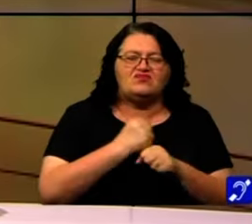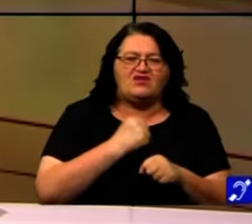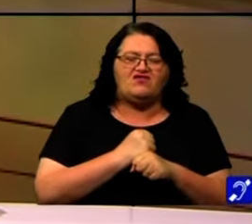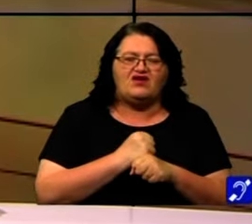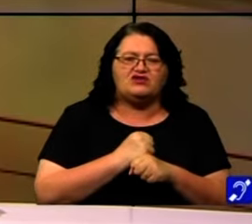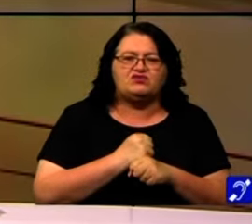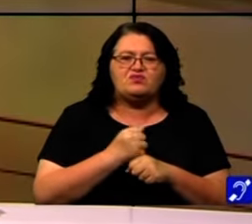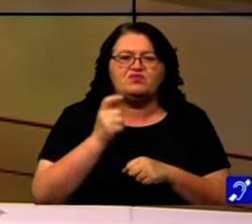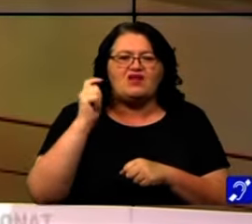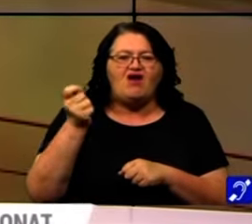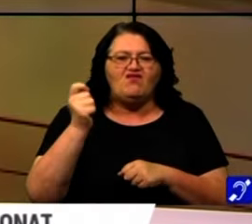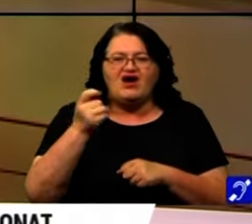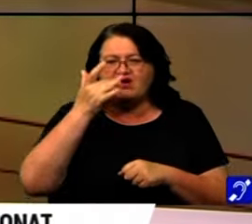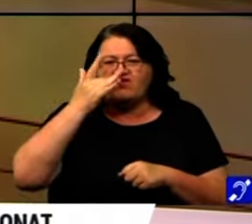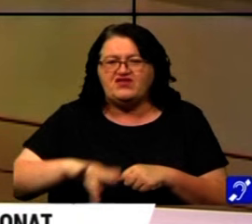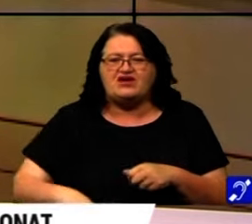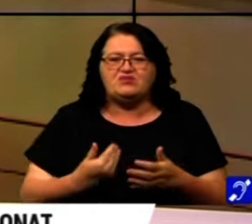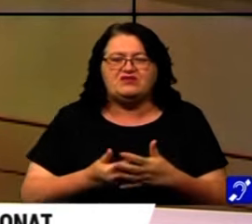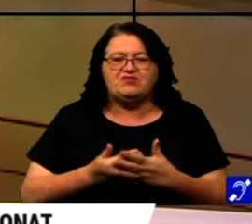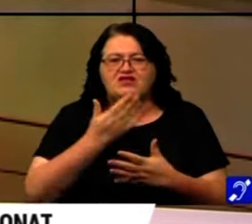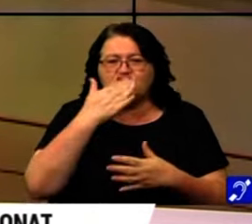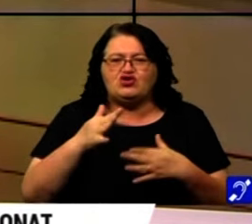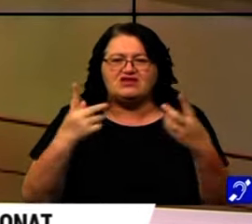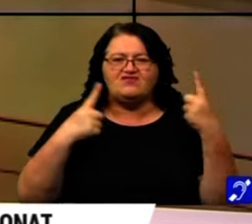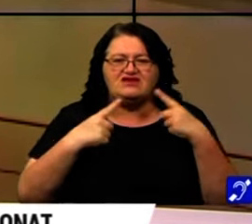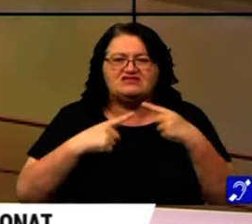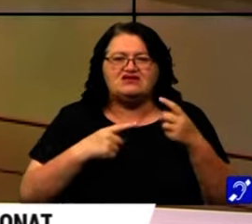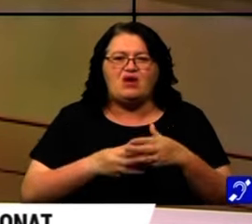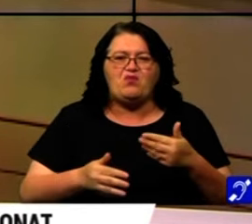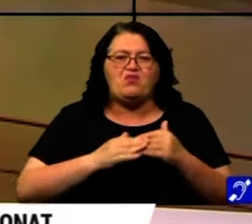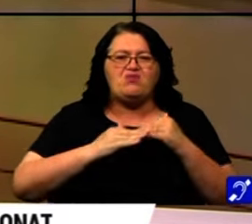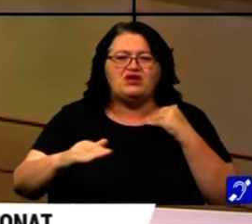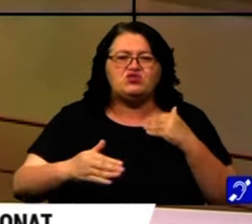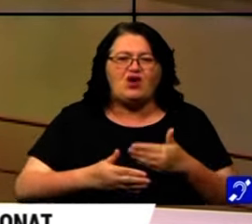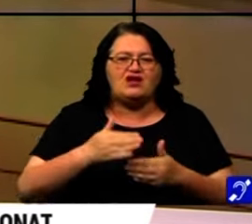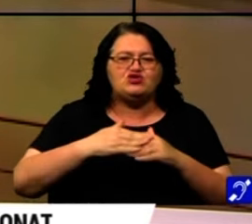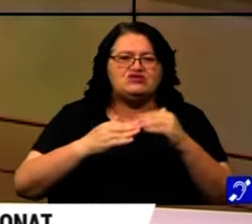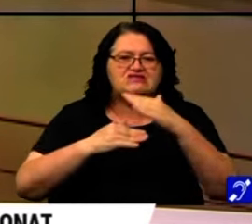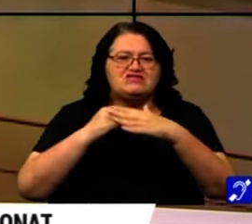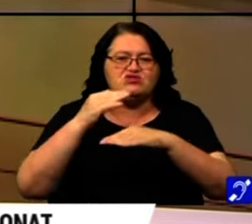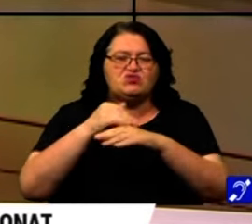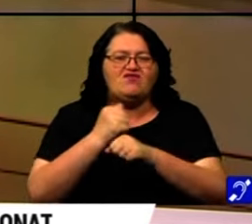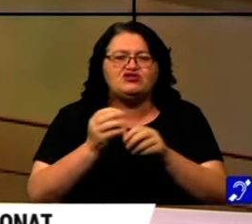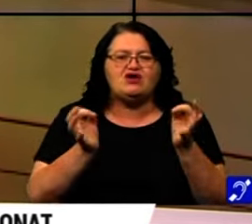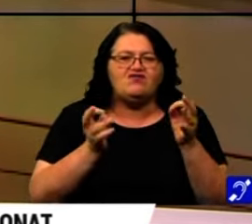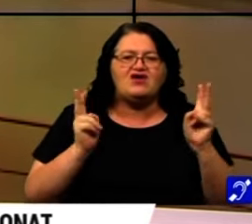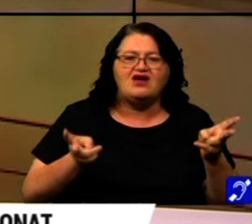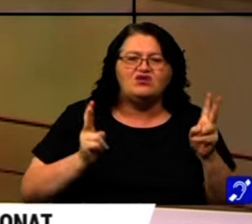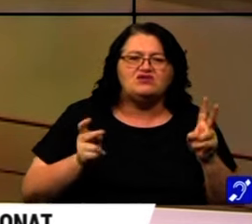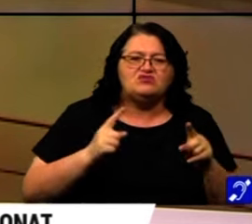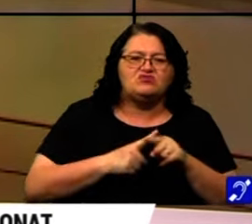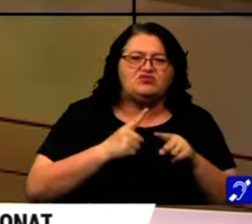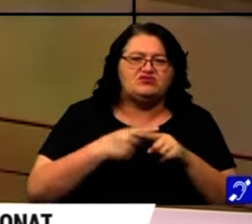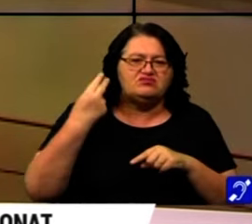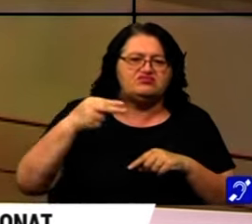Aerul fierbinte de afară care încinge deja de câteva zile betoanele și zidurile clădirilor face ca folosirea aerului condiționat să